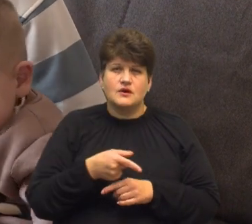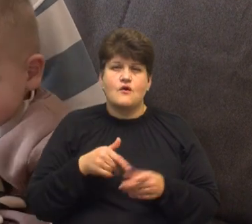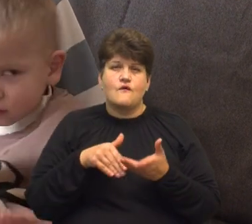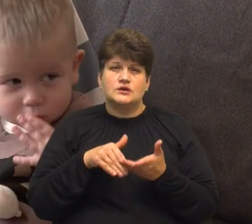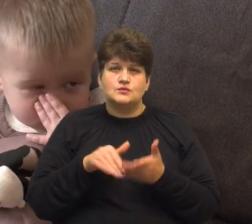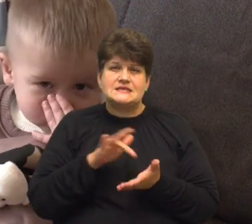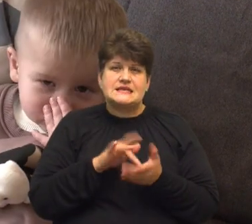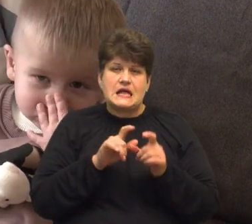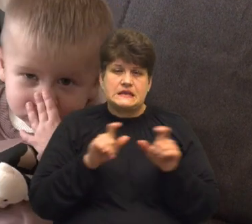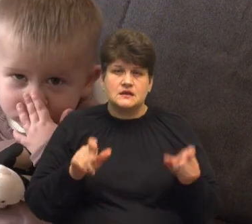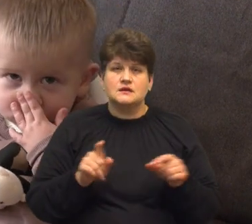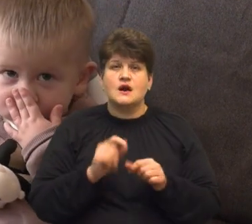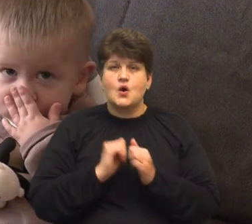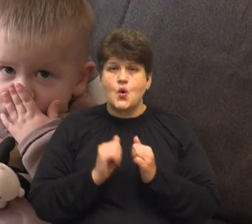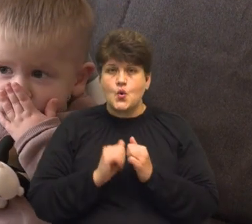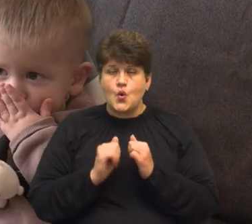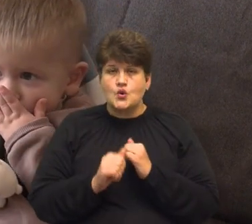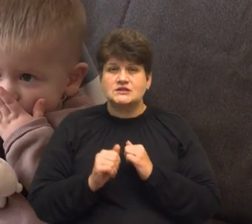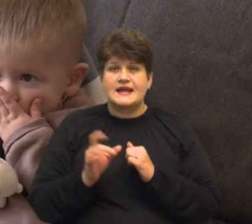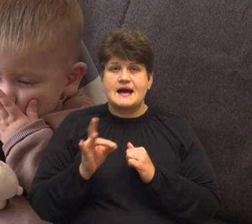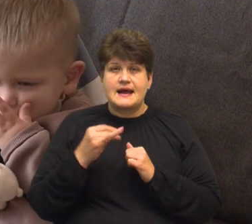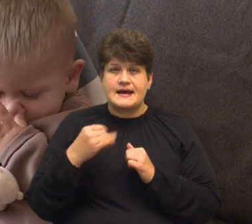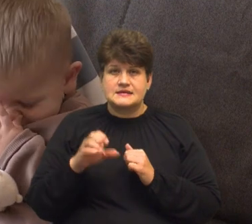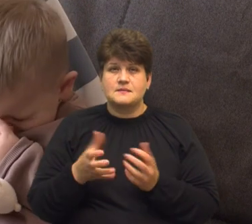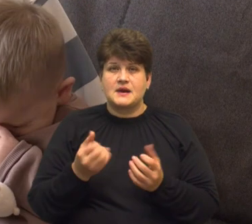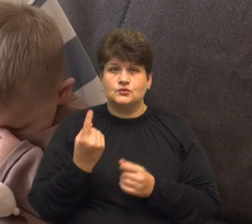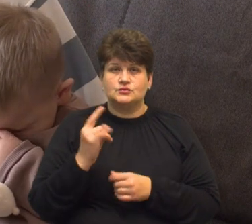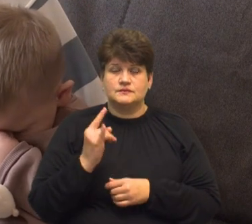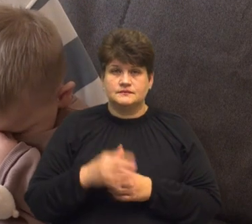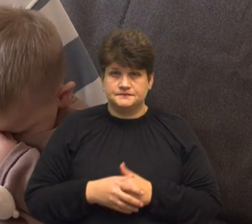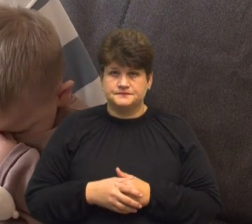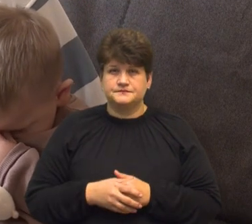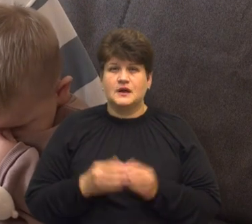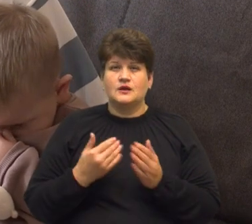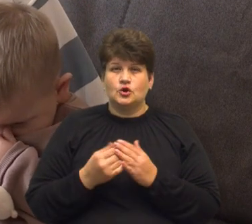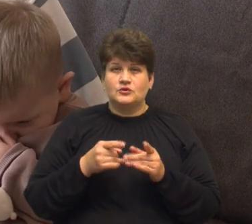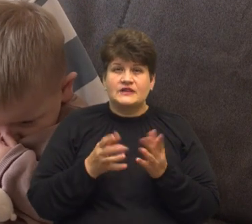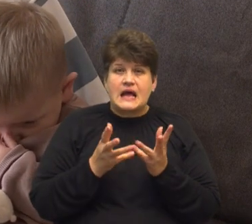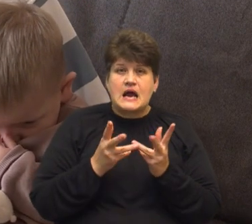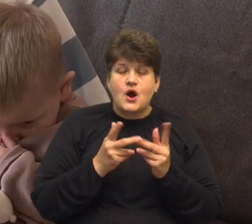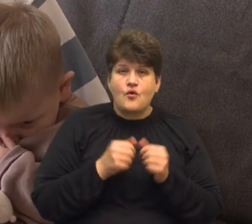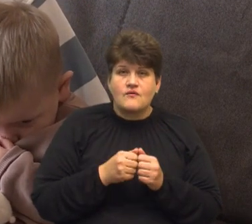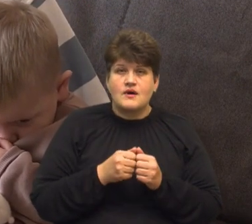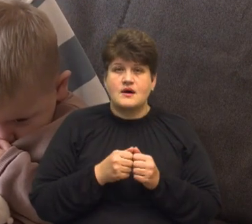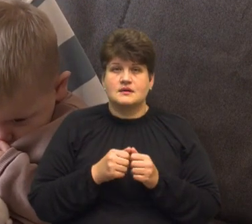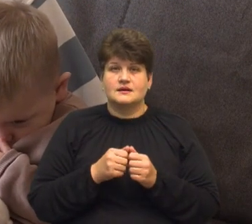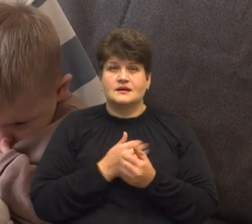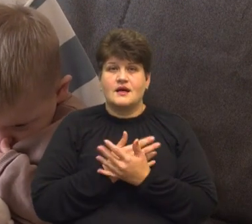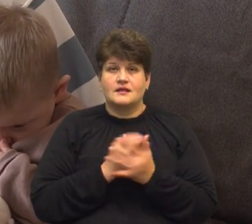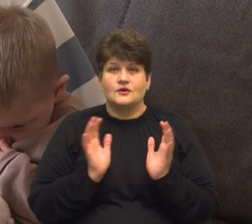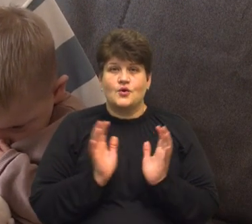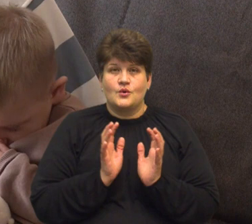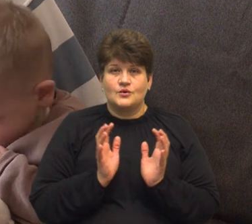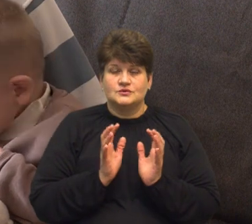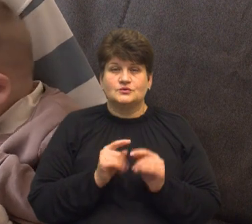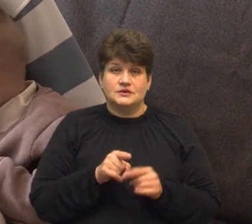центрі на кожний волонтерський рейс брати дитинку. Тобто вони рахували як ян-голеохоронець. Ось такий